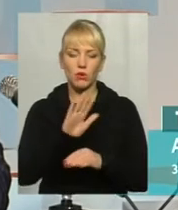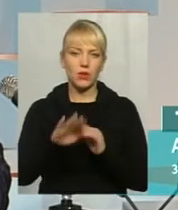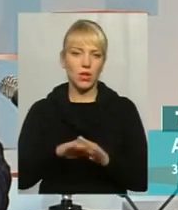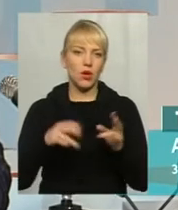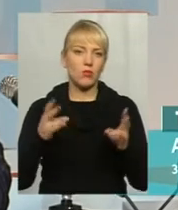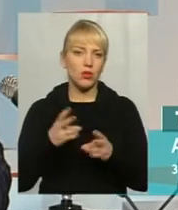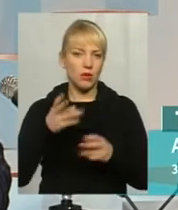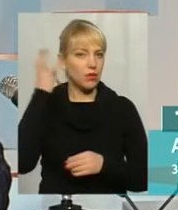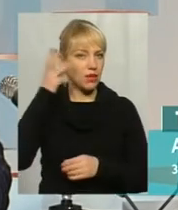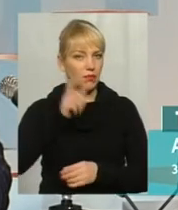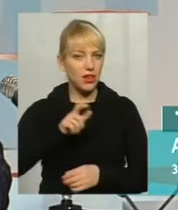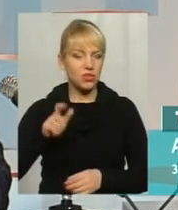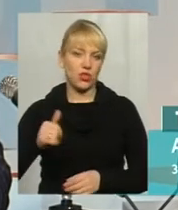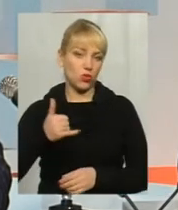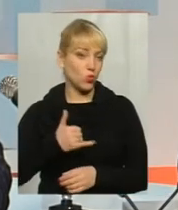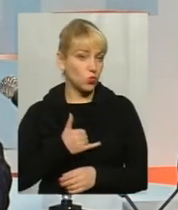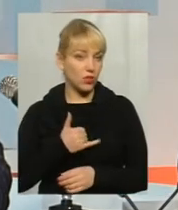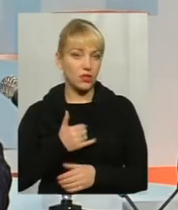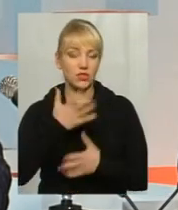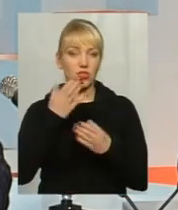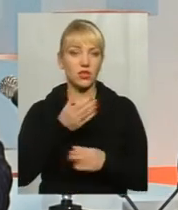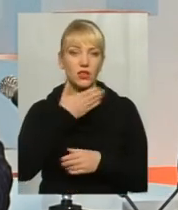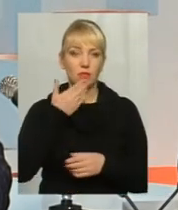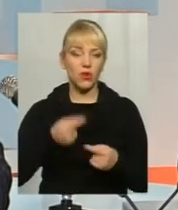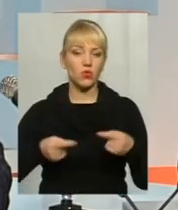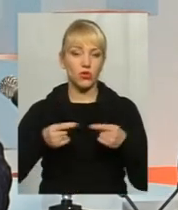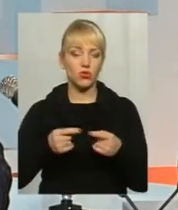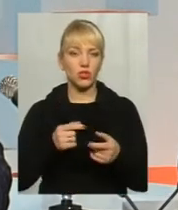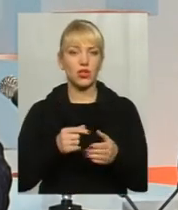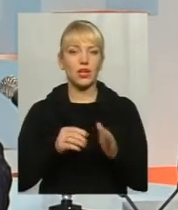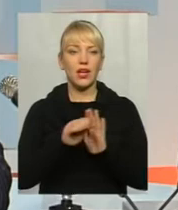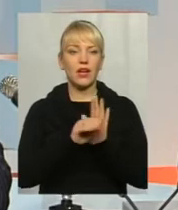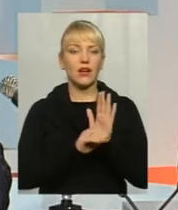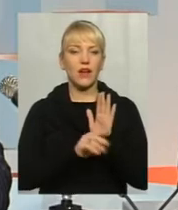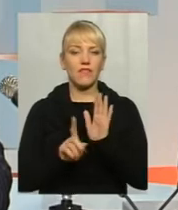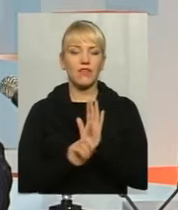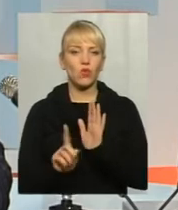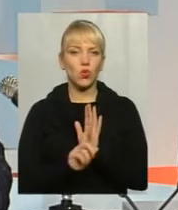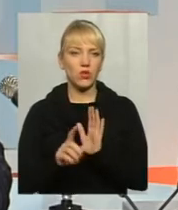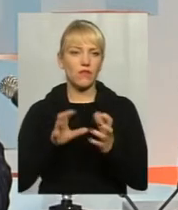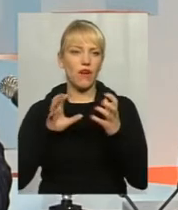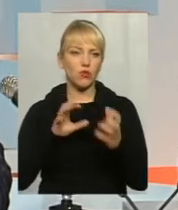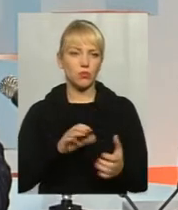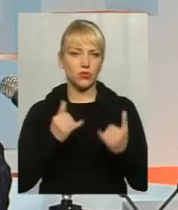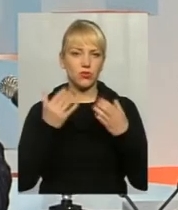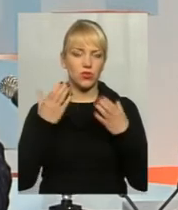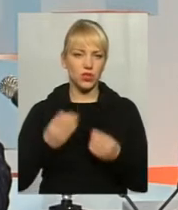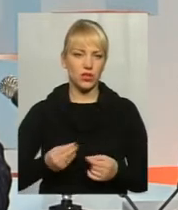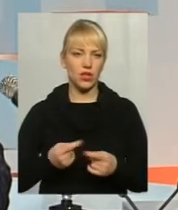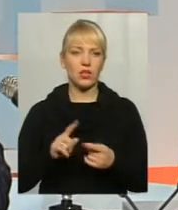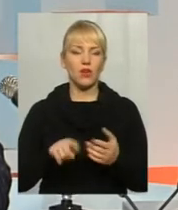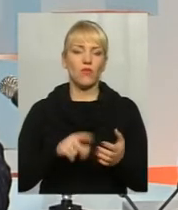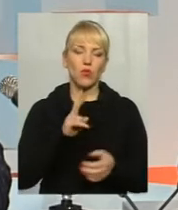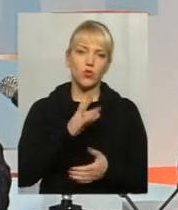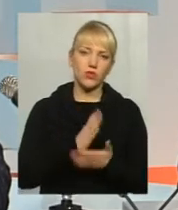хмельничан. В нас ще немає остаточних графіків руху автобусів на сьогоднішній день в місті. В когось є,